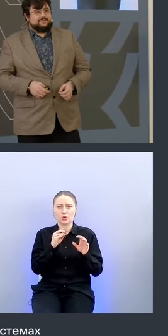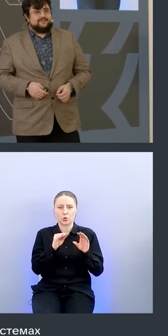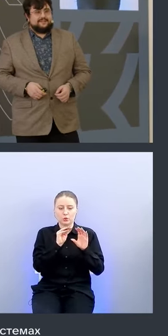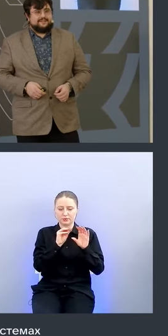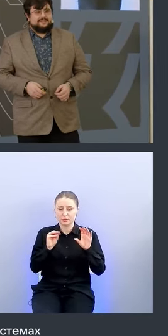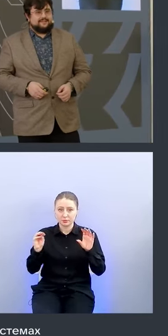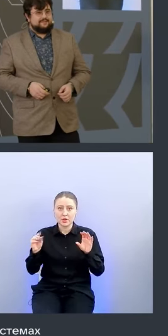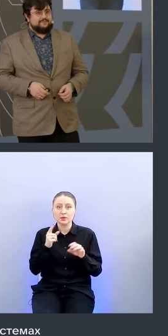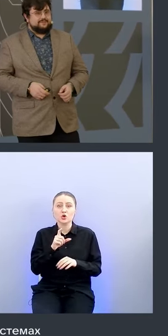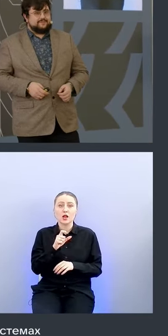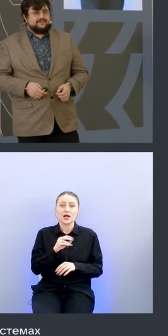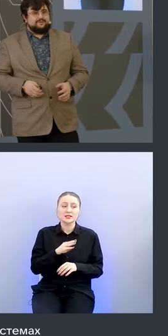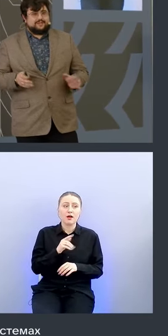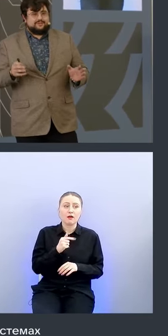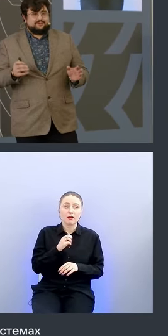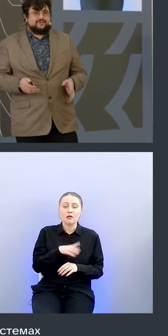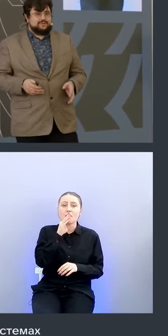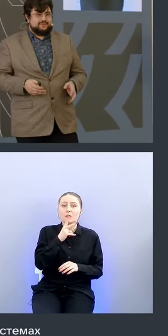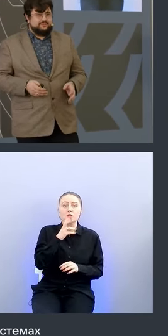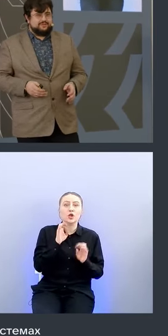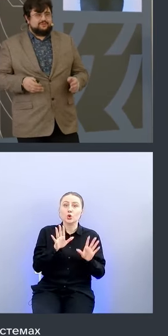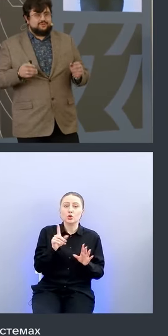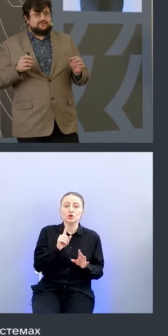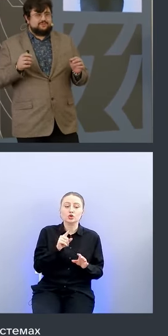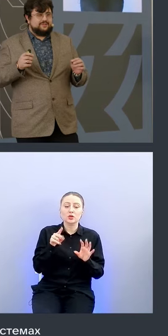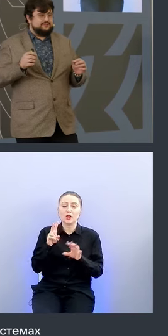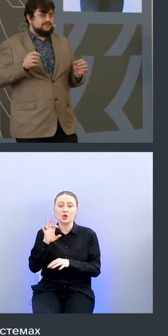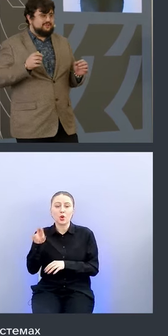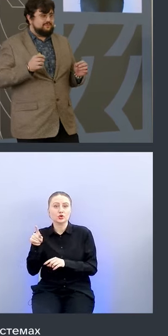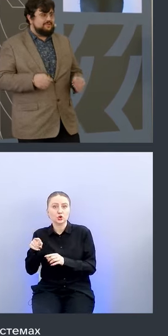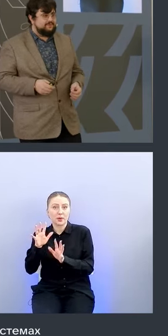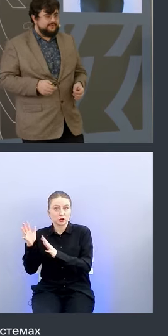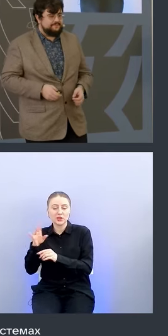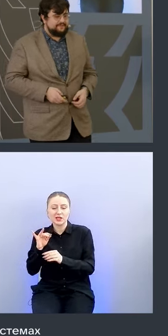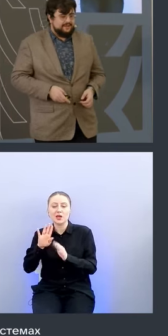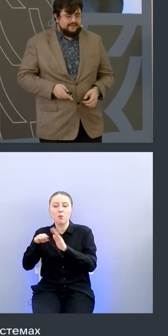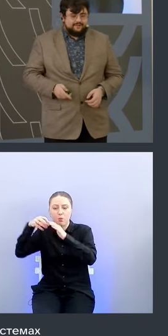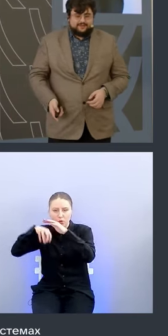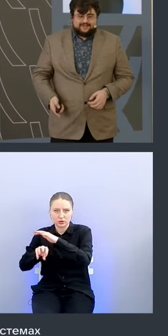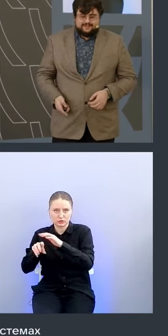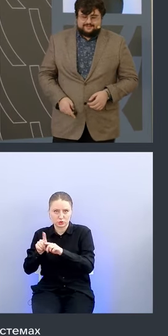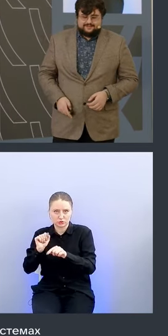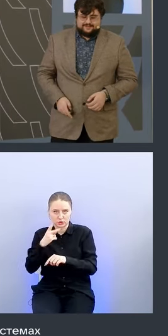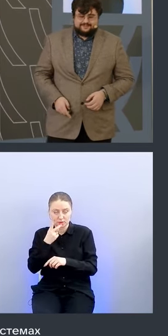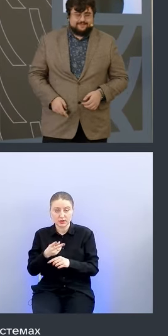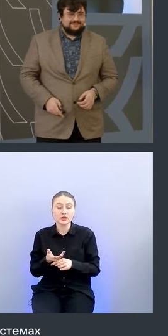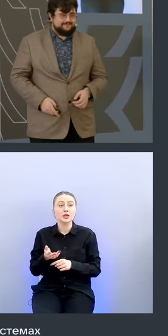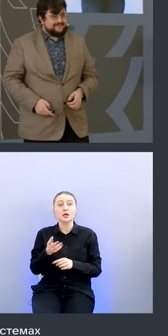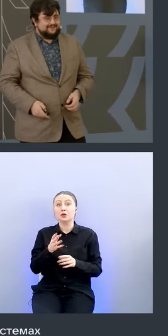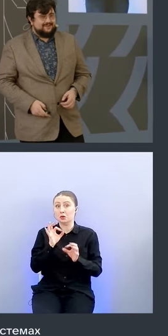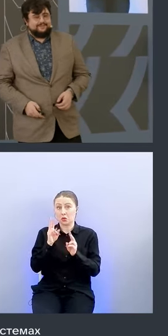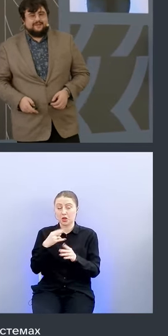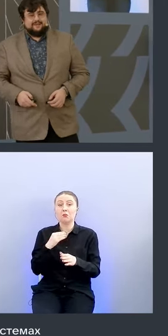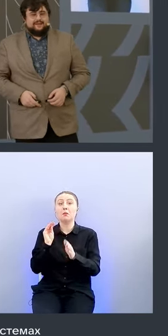потому что elastic agent может смотреть не только что происходит на ноде но это что происходит внутри пода окей мы